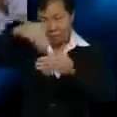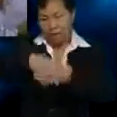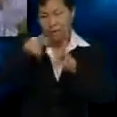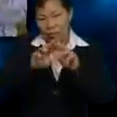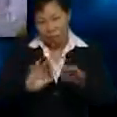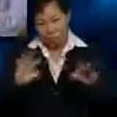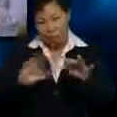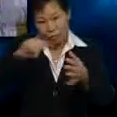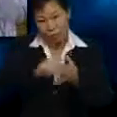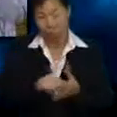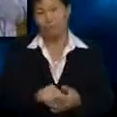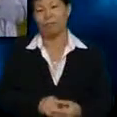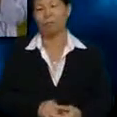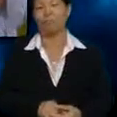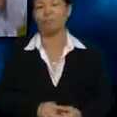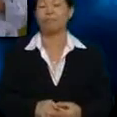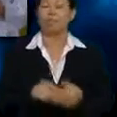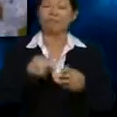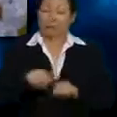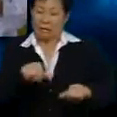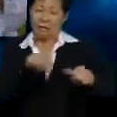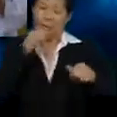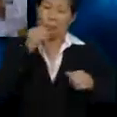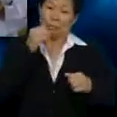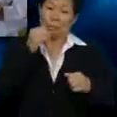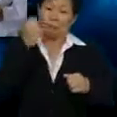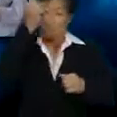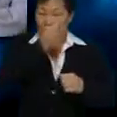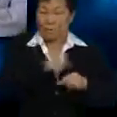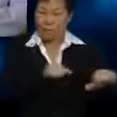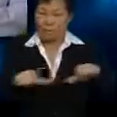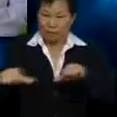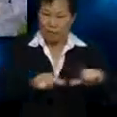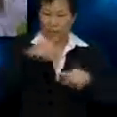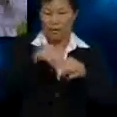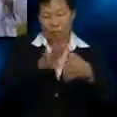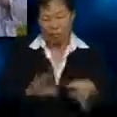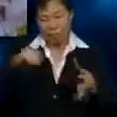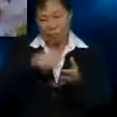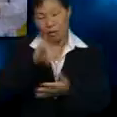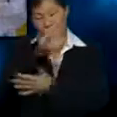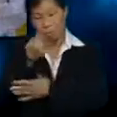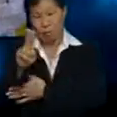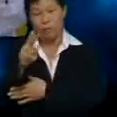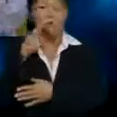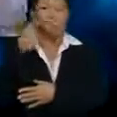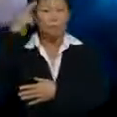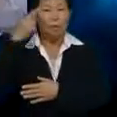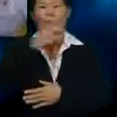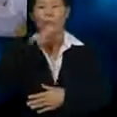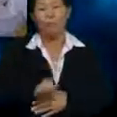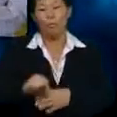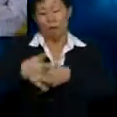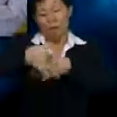Watak protagonis Watak dinamik Dan watak bulat di dalam novel ini Julia merupakan remaja berusia